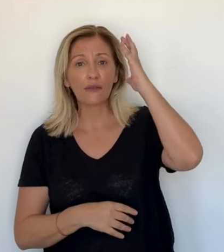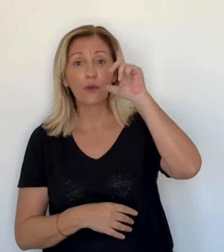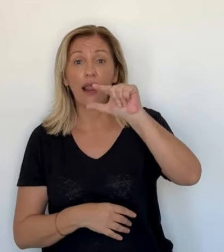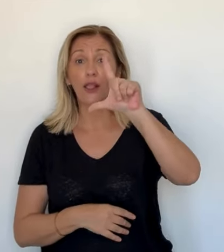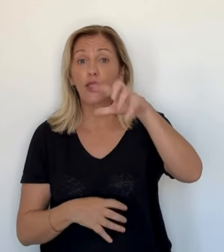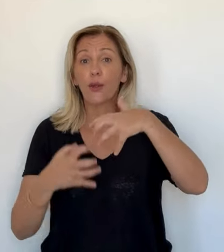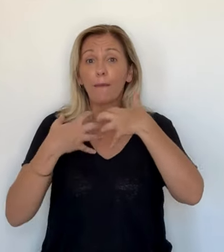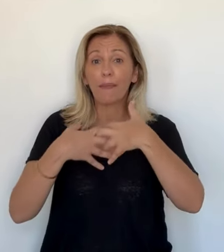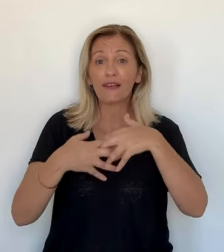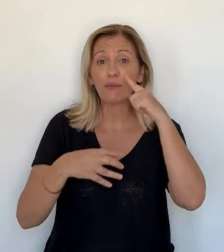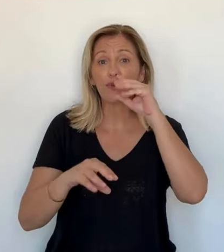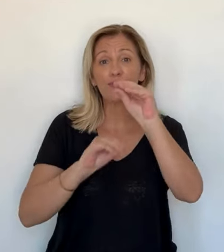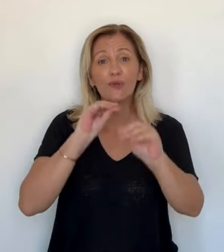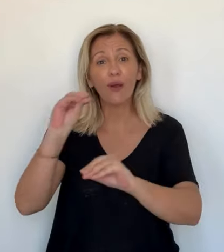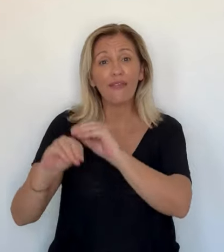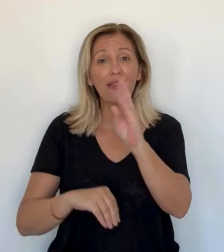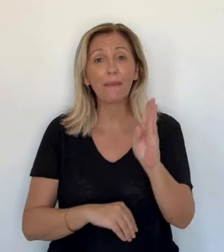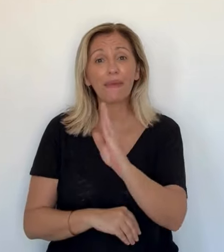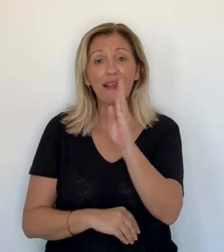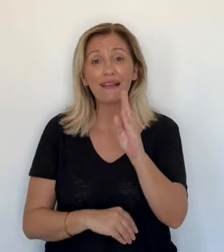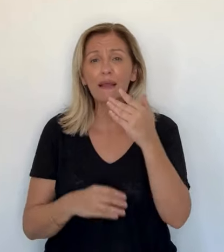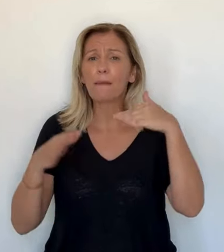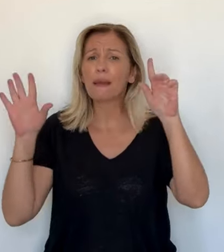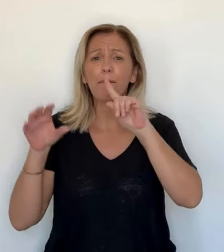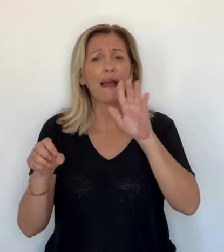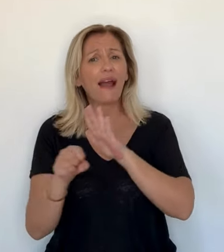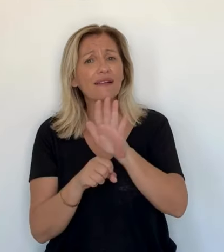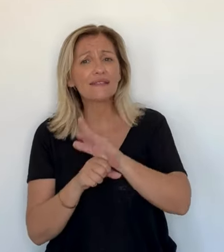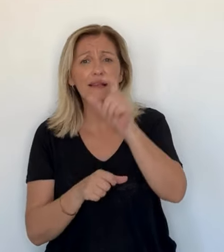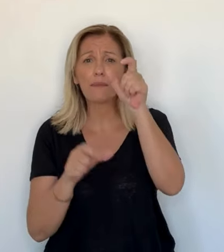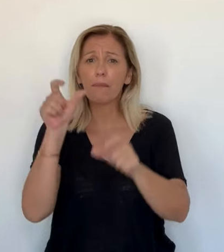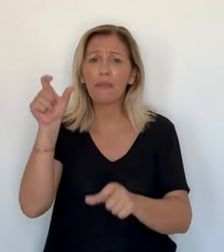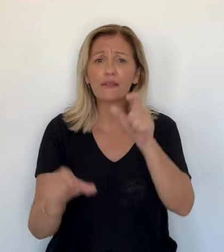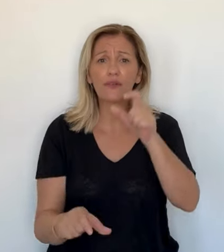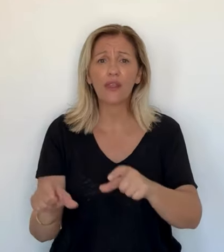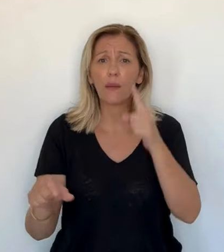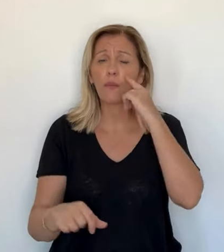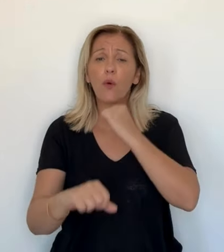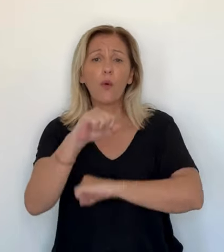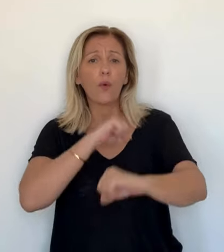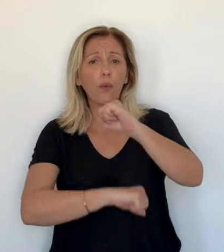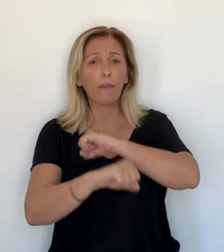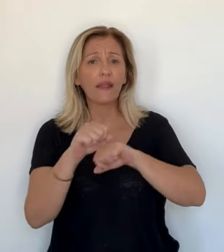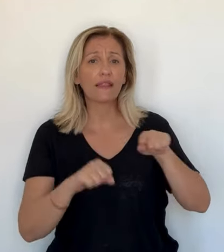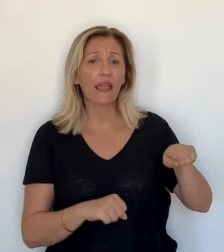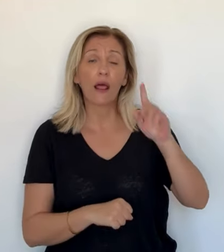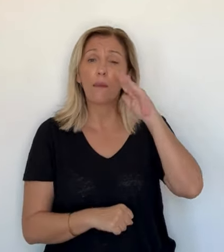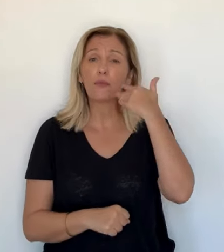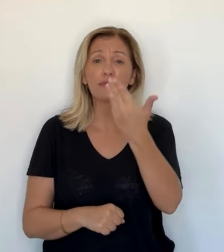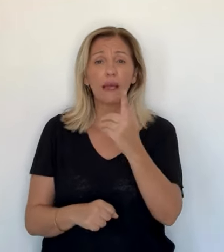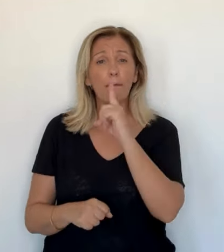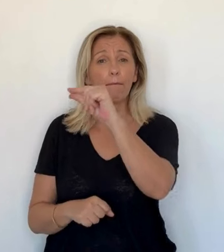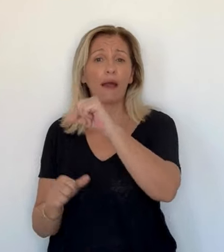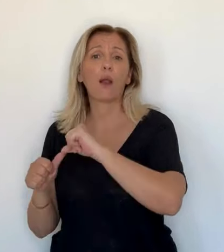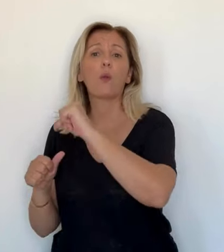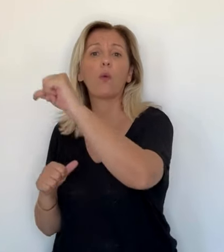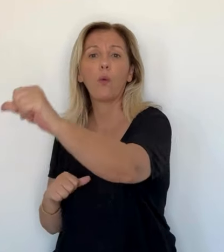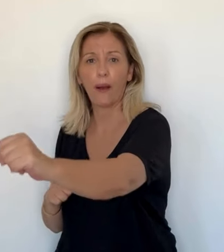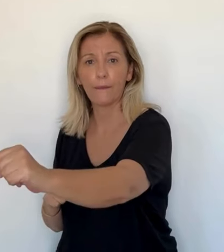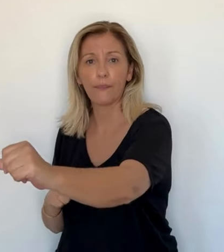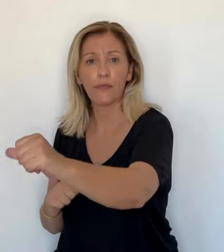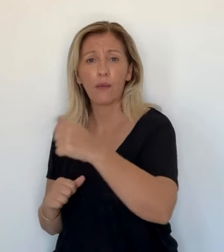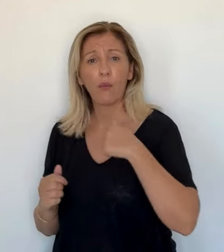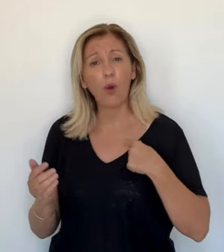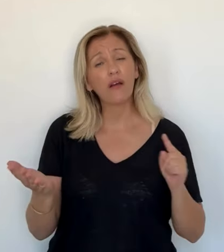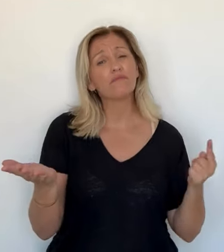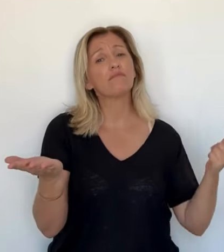six semaines de radiothérapie et chimio à 150 km des siens. À Castellucci, ils ont les appareils, puisqu'il y